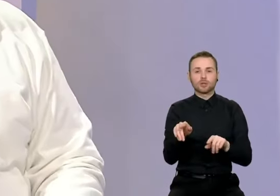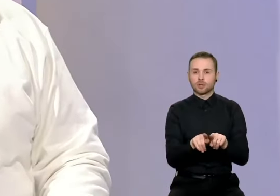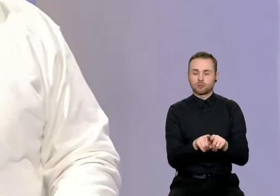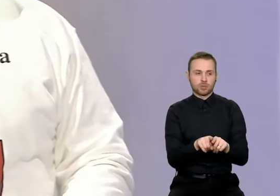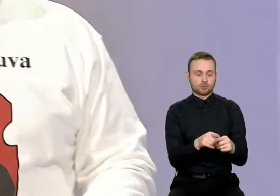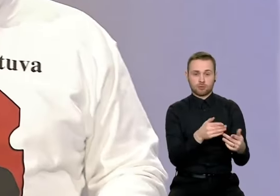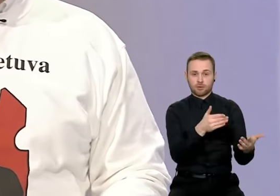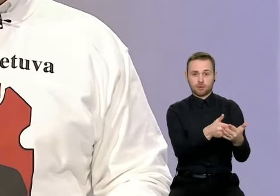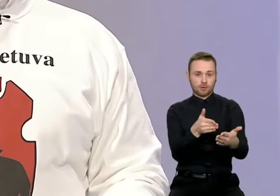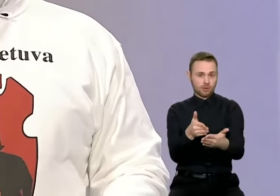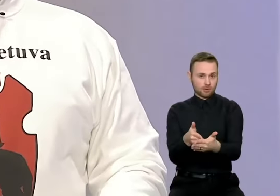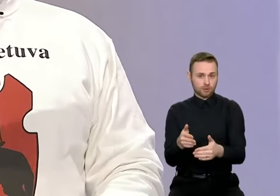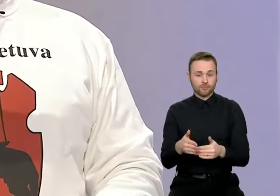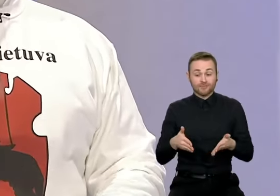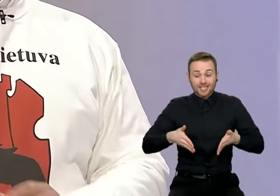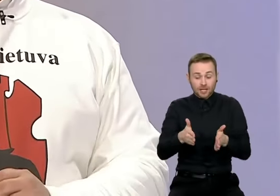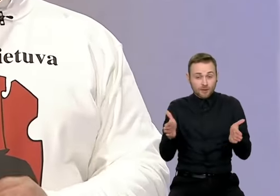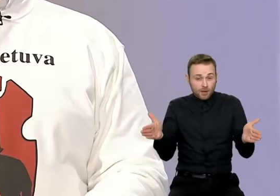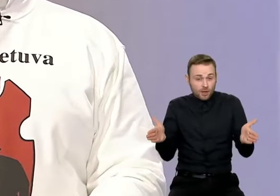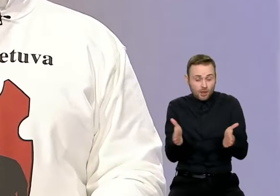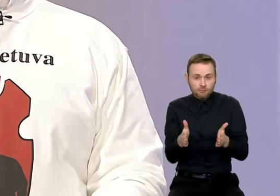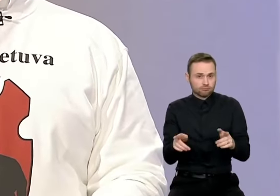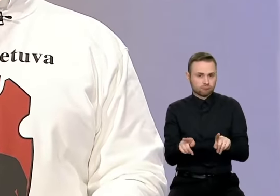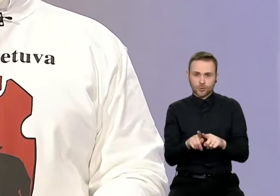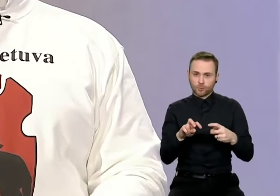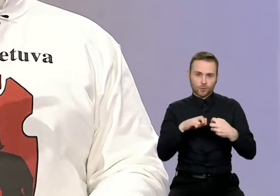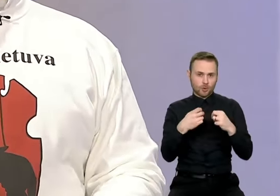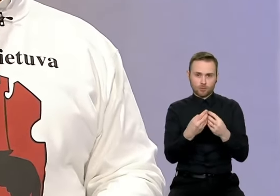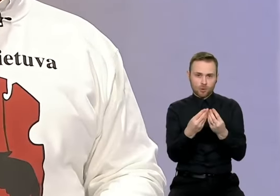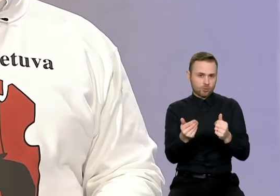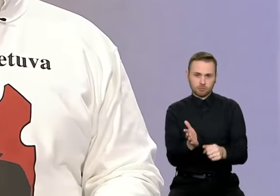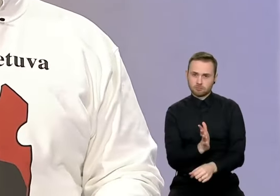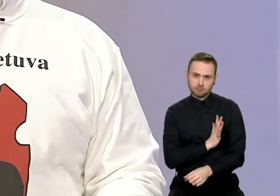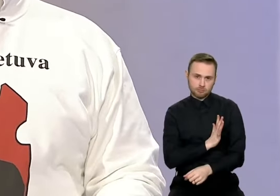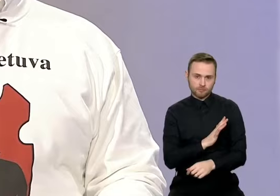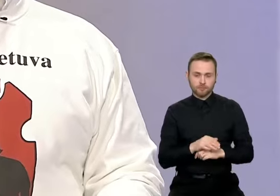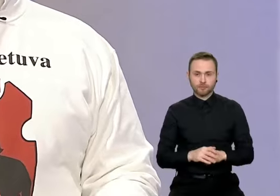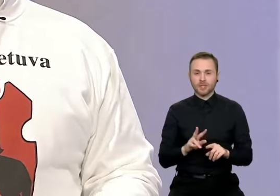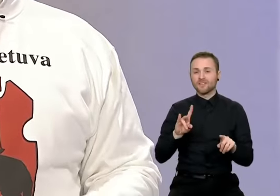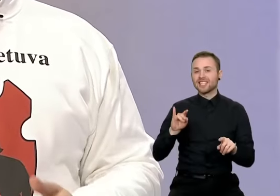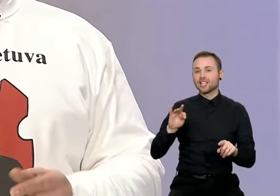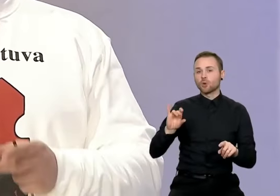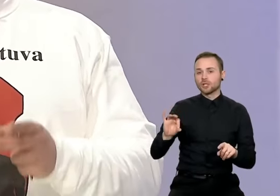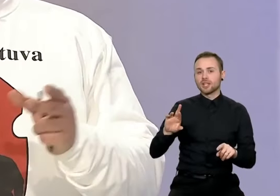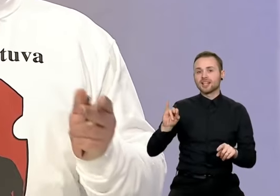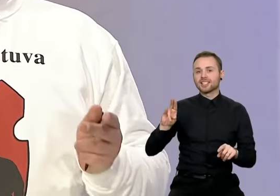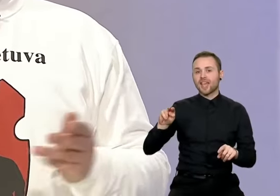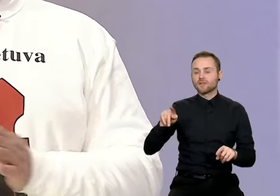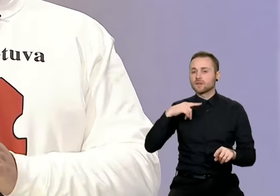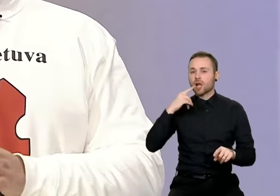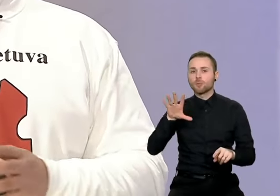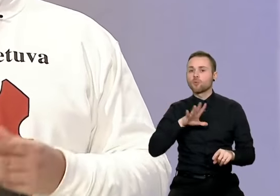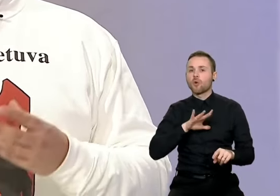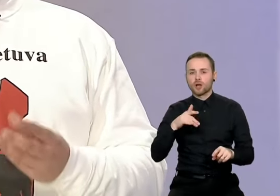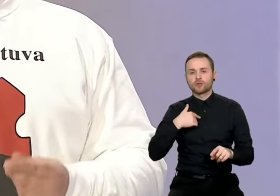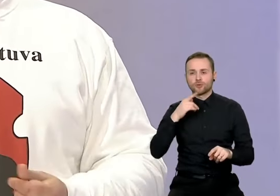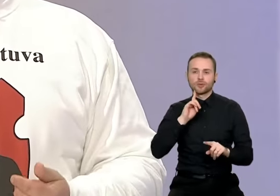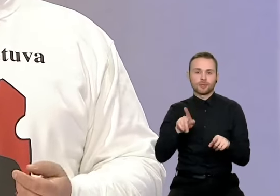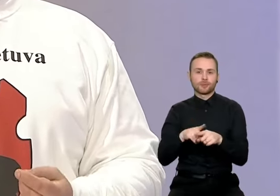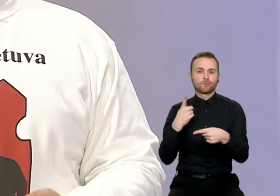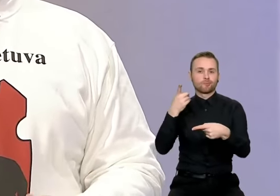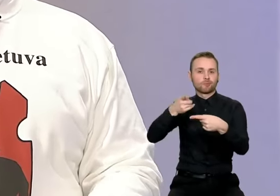neprisidės. Kitas dalykas norėčiau pasakyti repliką Vytautui Raskiavičiui. Jisai pasakė, kad tai